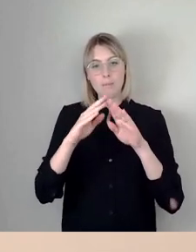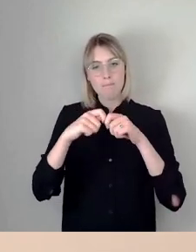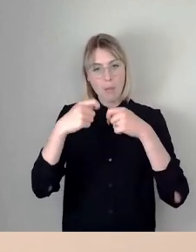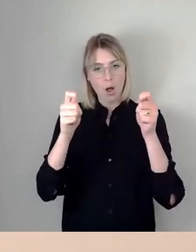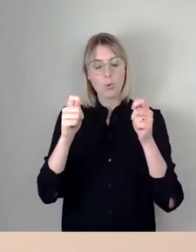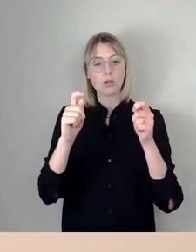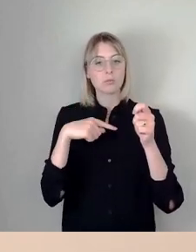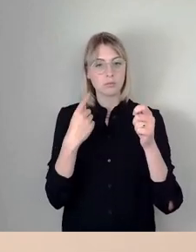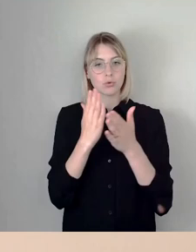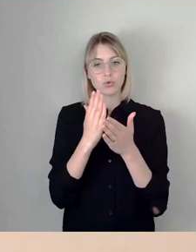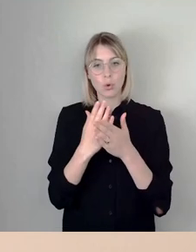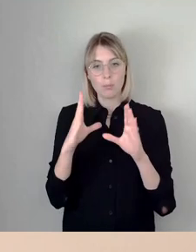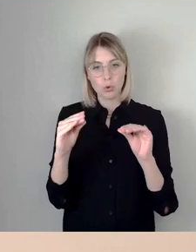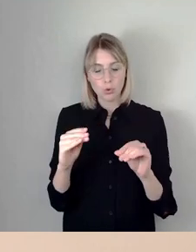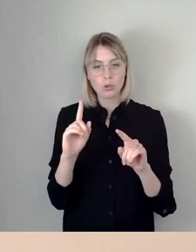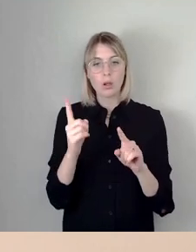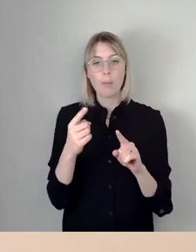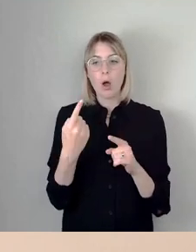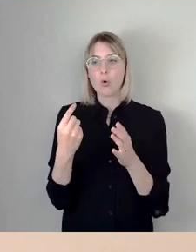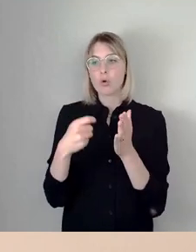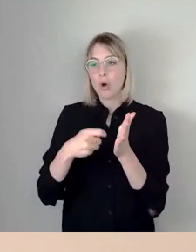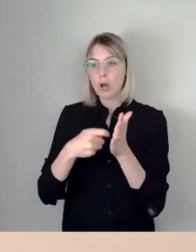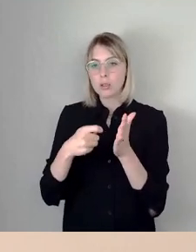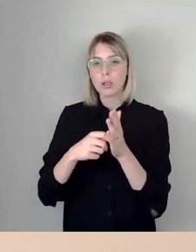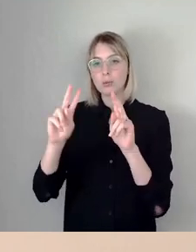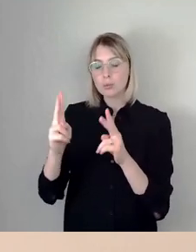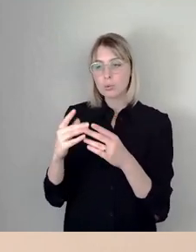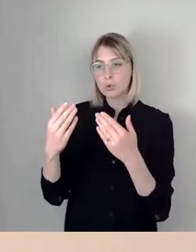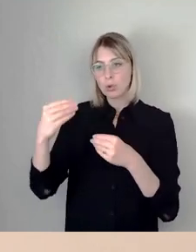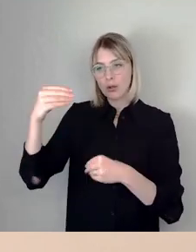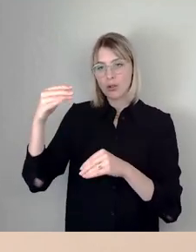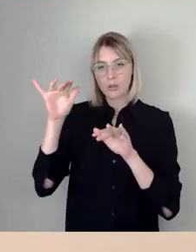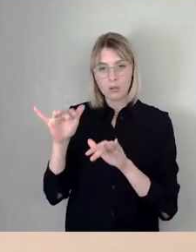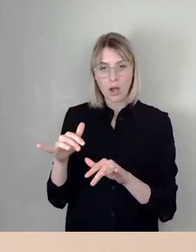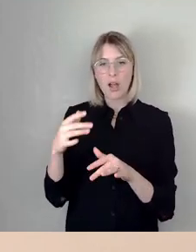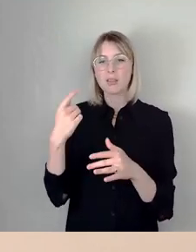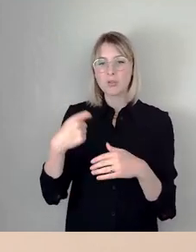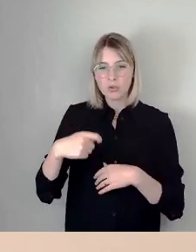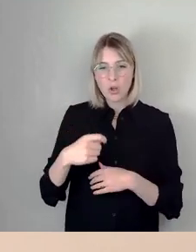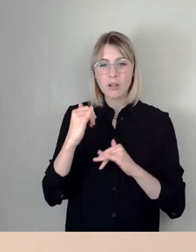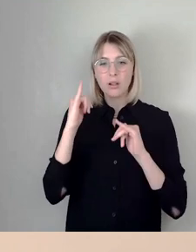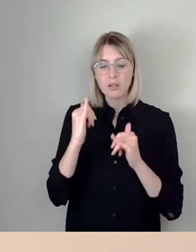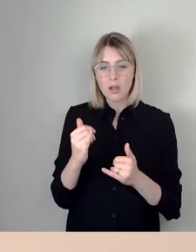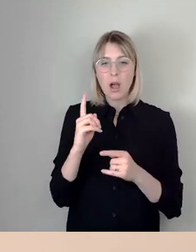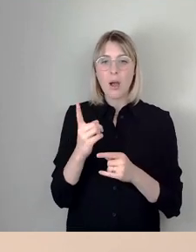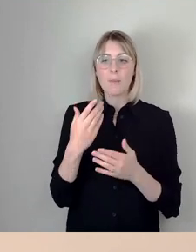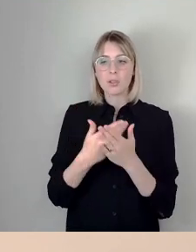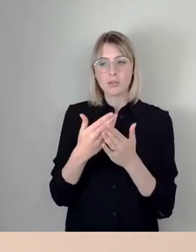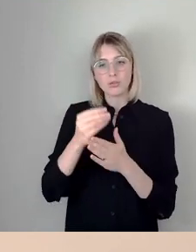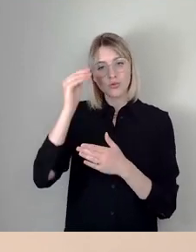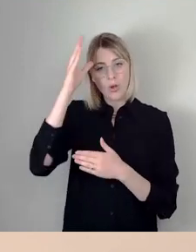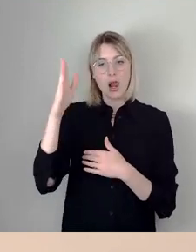Durchführung und von auch den Kosten, die so eine Zertifizierung hat, sehr teuer sind. Insofern ist es klug, dort mit dem eigenen